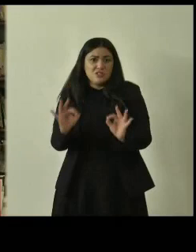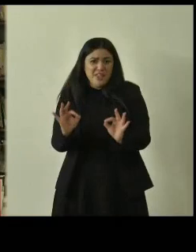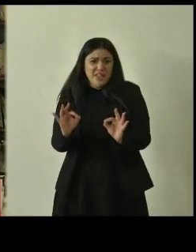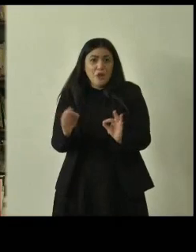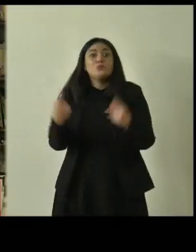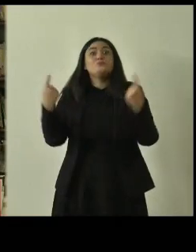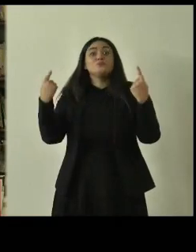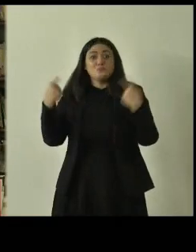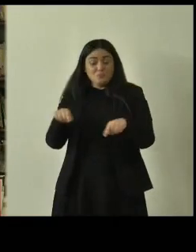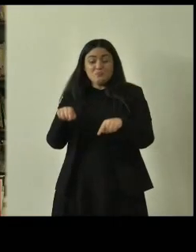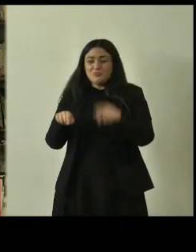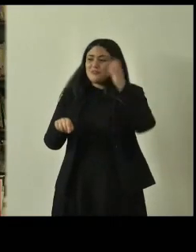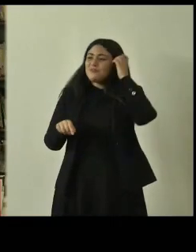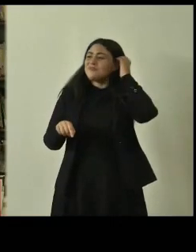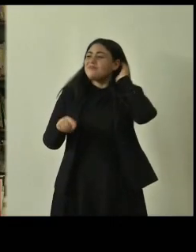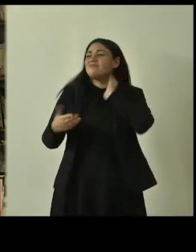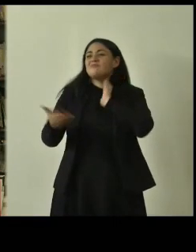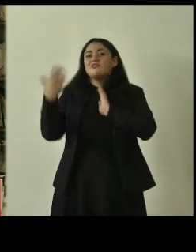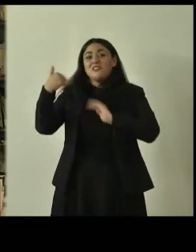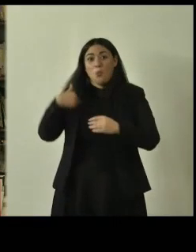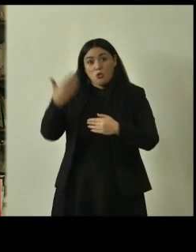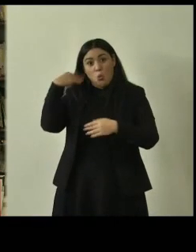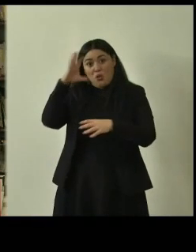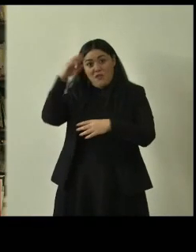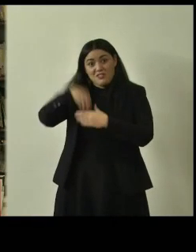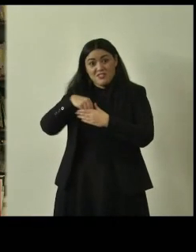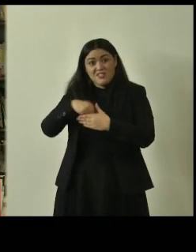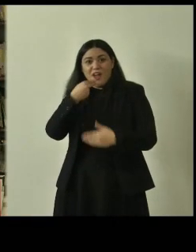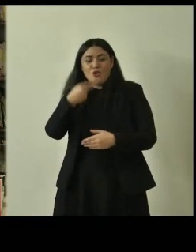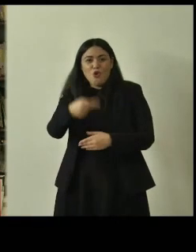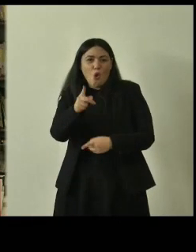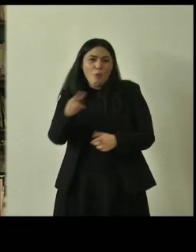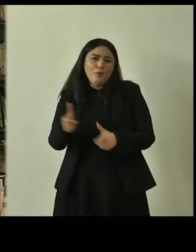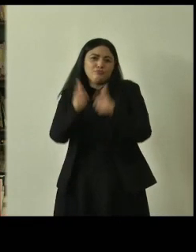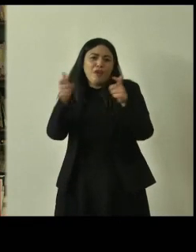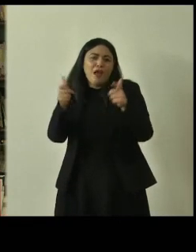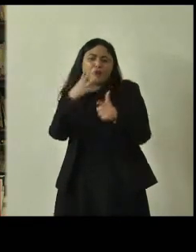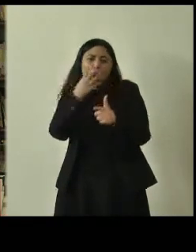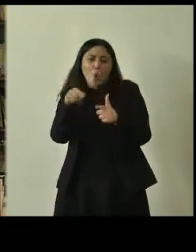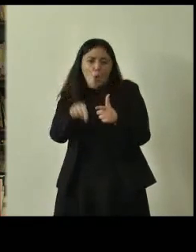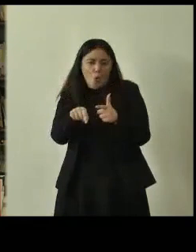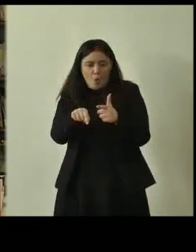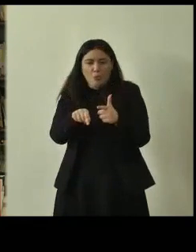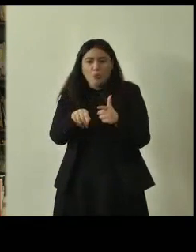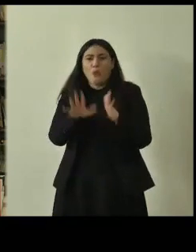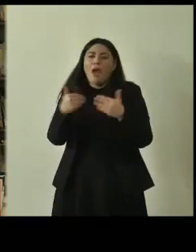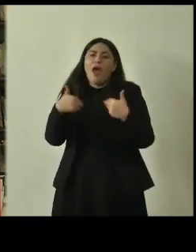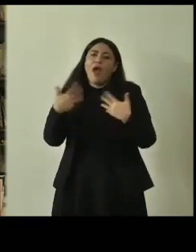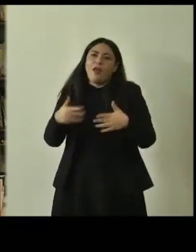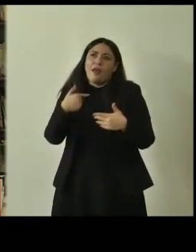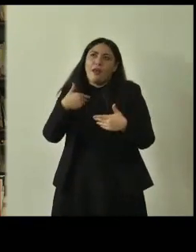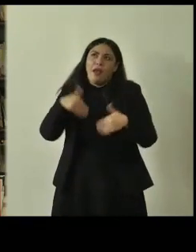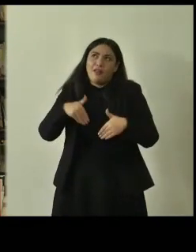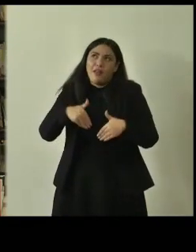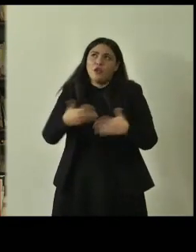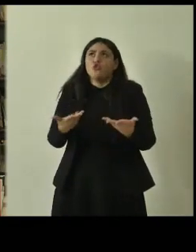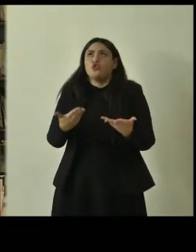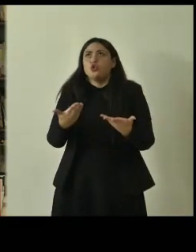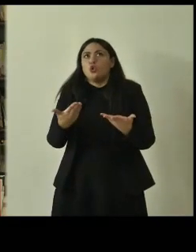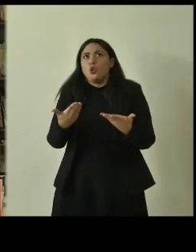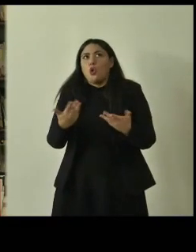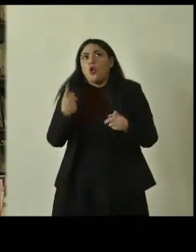albero lupo che poteva andar bene quando studiavo io adesso direi che è superato dovrebbe essere superato purtroppo non lo è